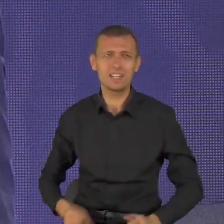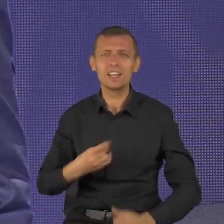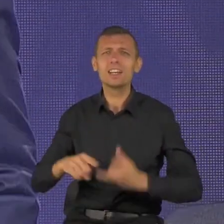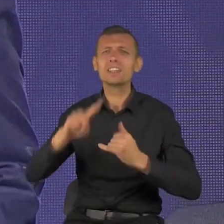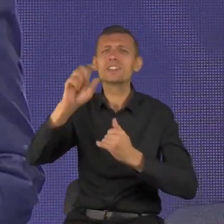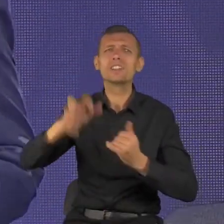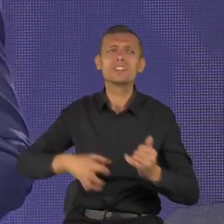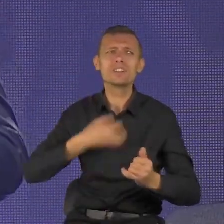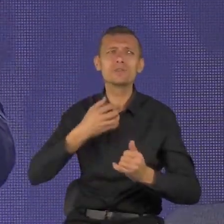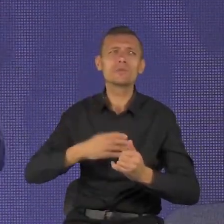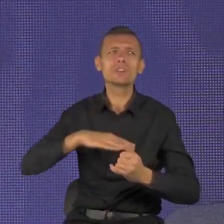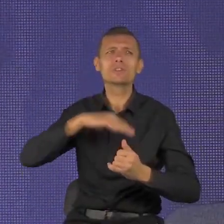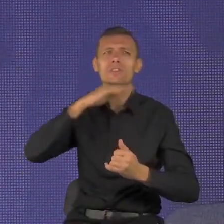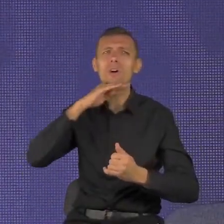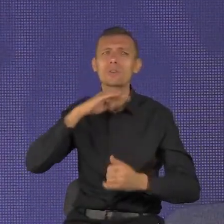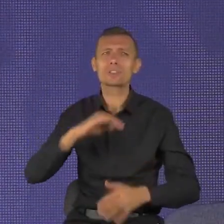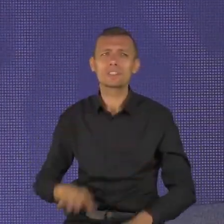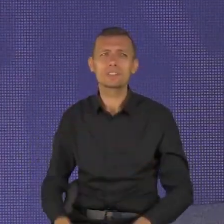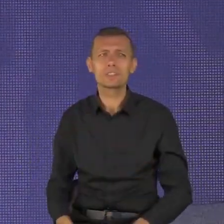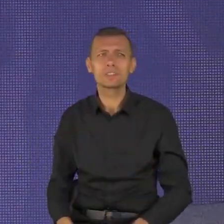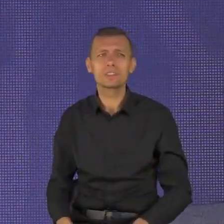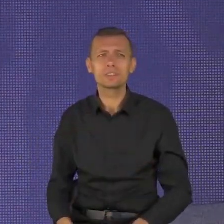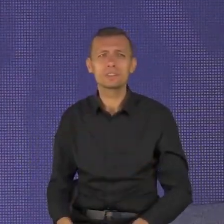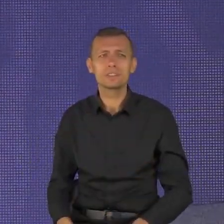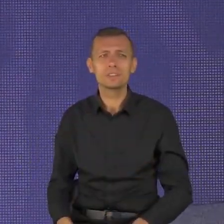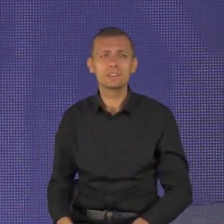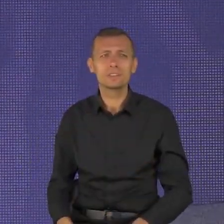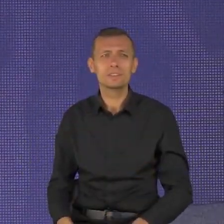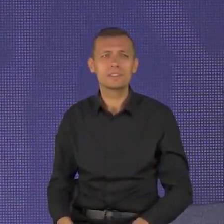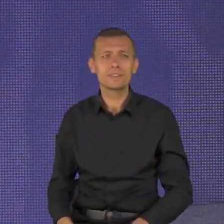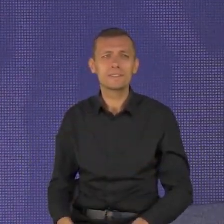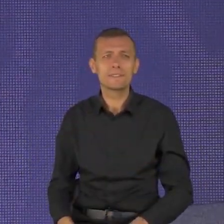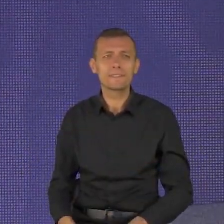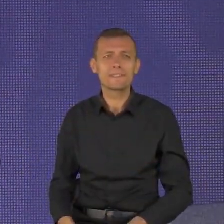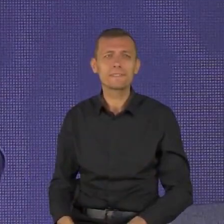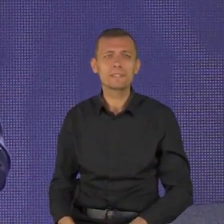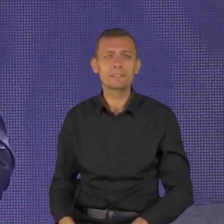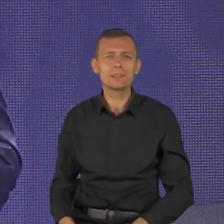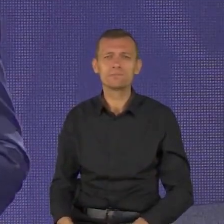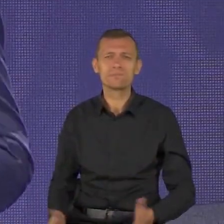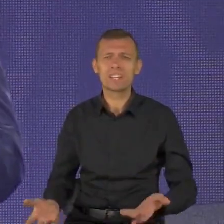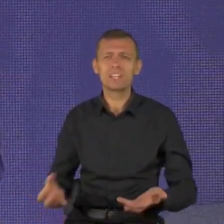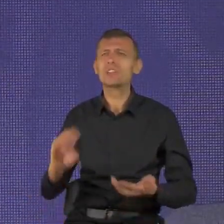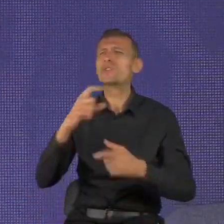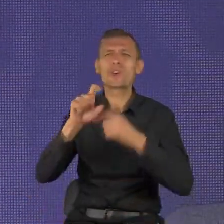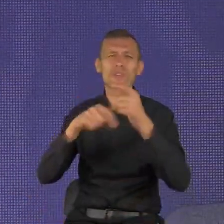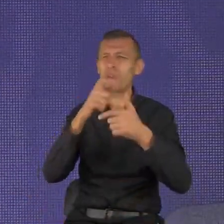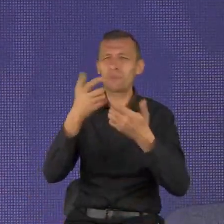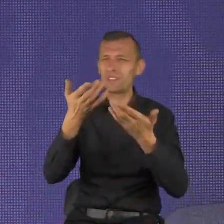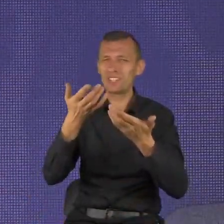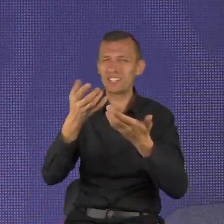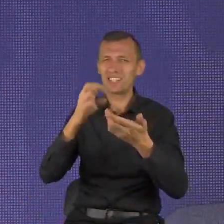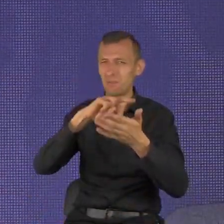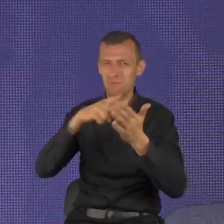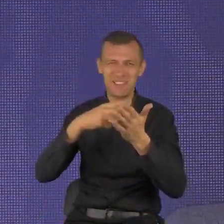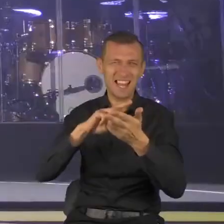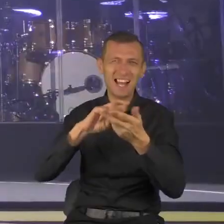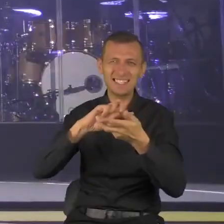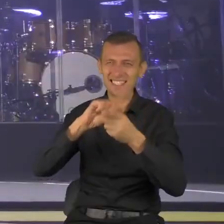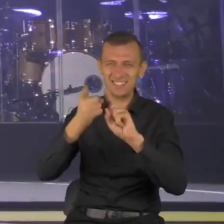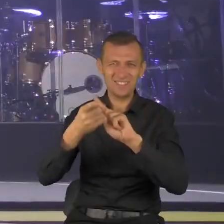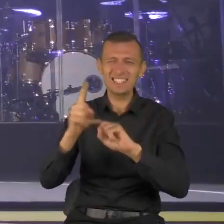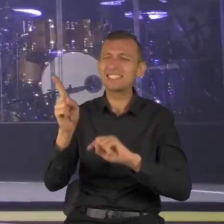przystopowanie w swoim życiu, to nie zaczyna się od zmiany twoich planów. To się zaczyna od zmiany